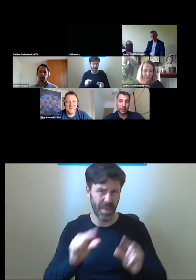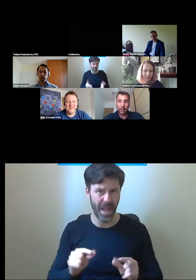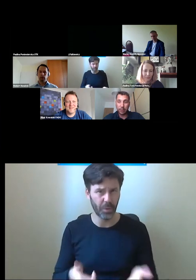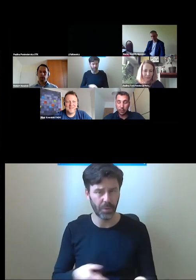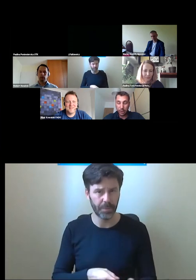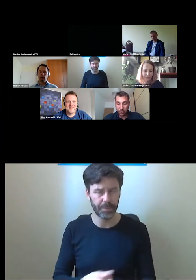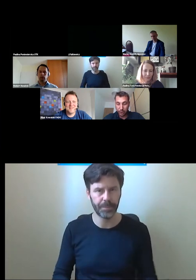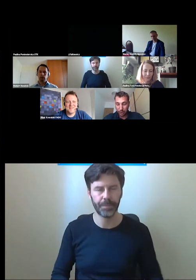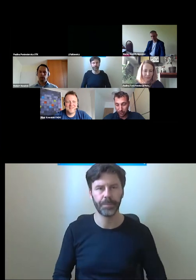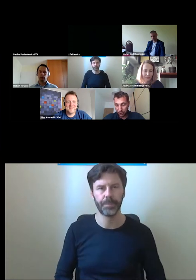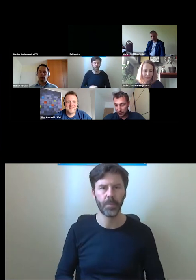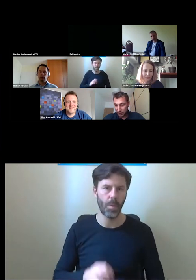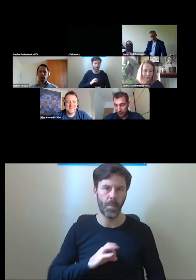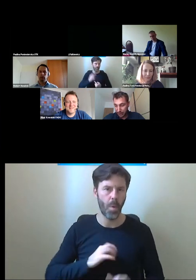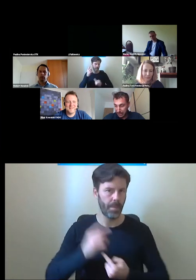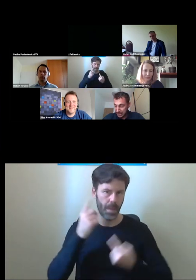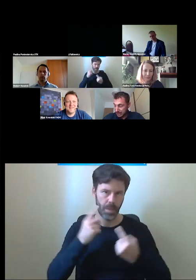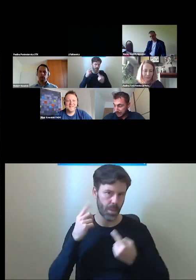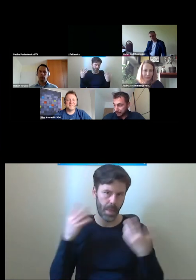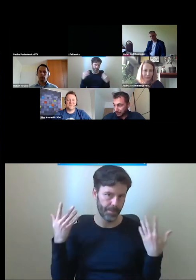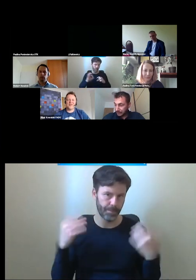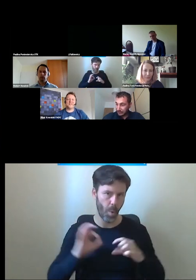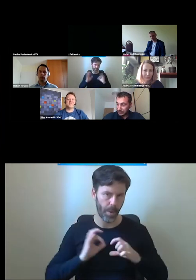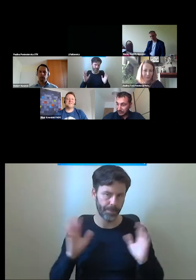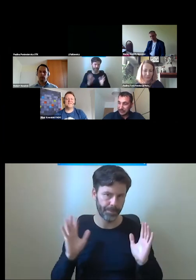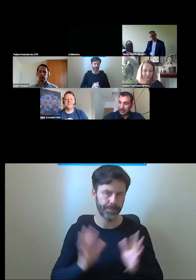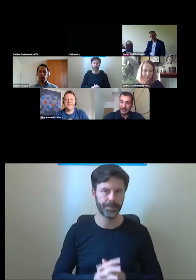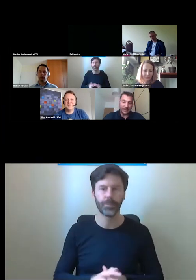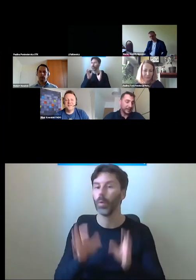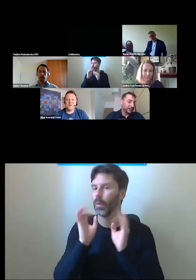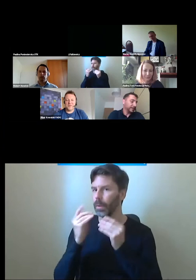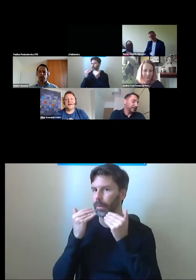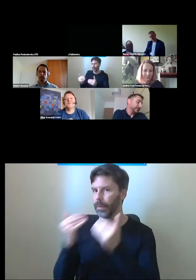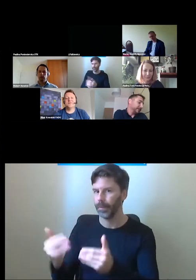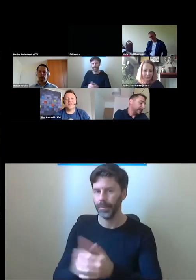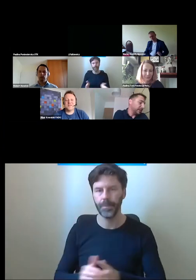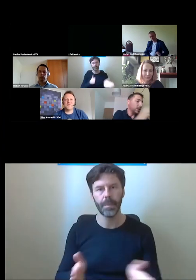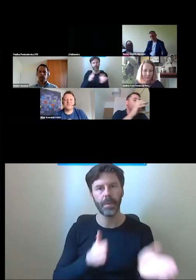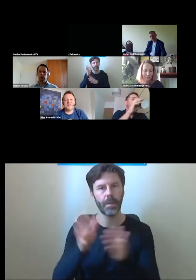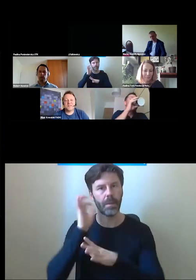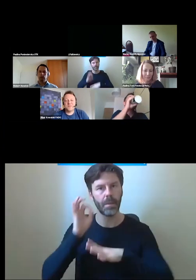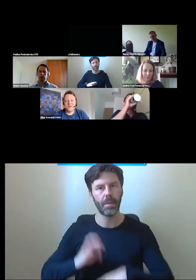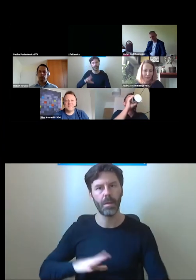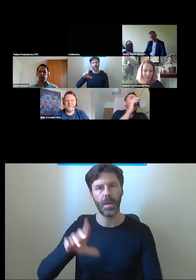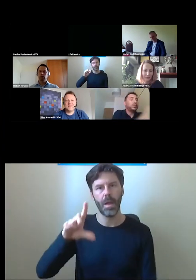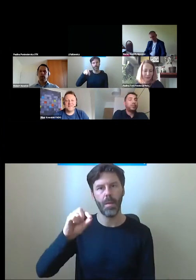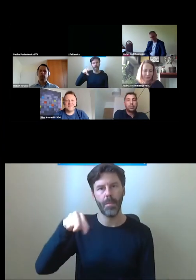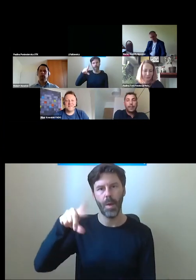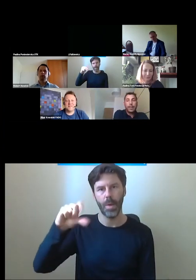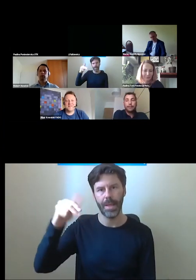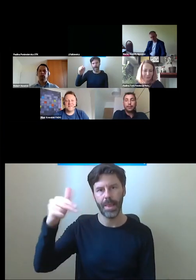Takie jest moje podejście, może trochę kontrowersyjne. Dobra, dzięki. Paulina, ostatni głos dla Ciebie.